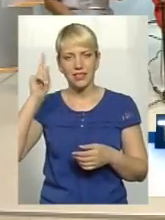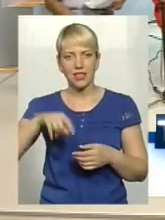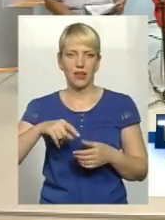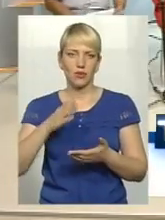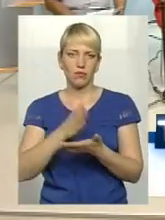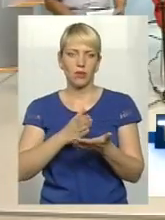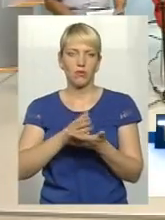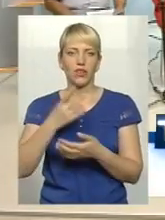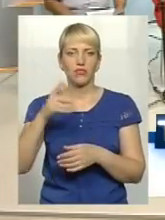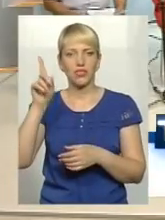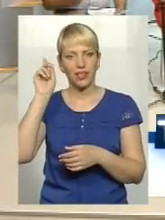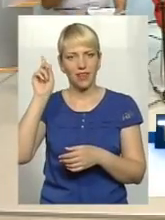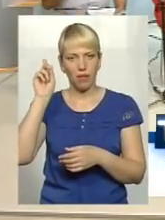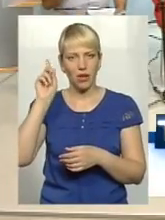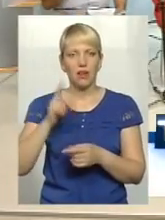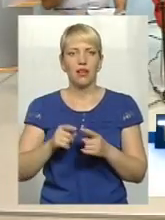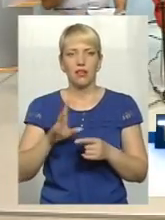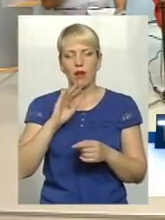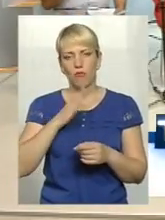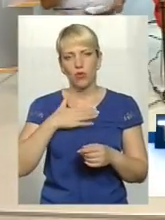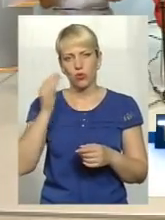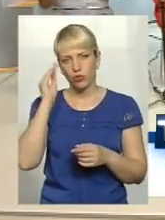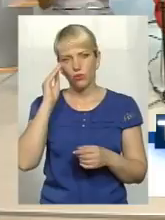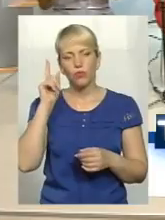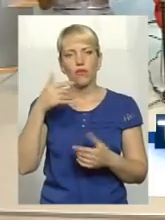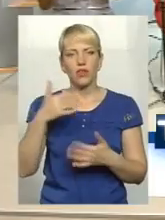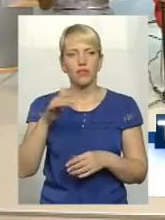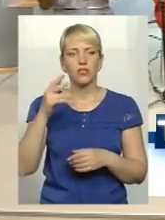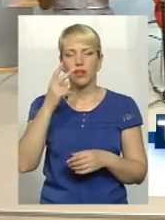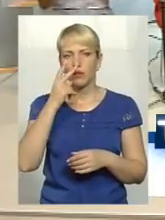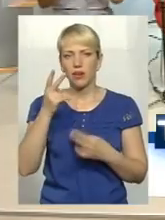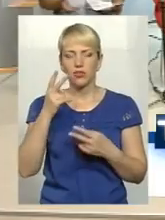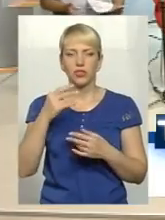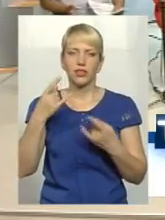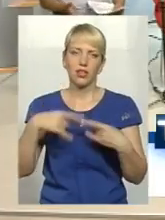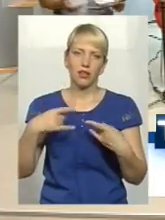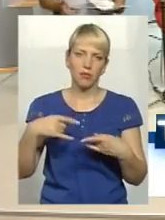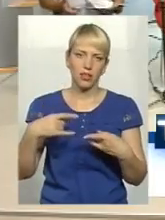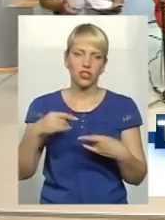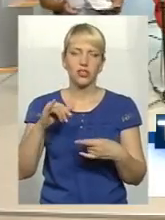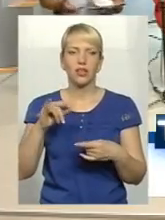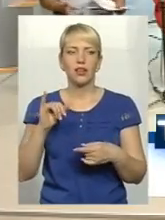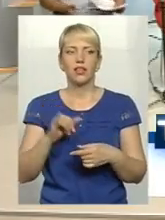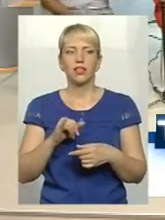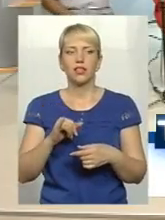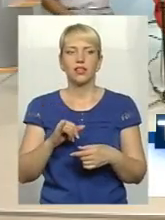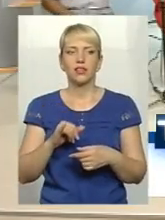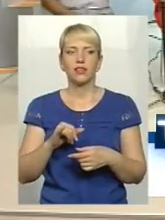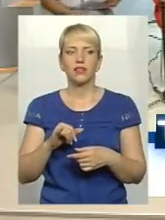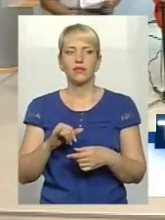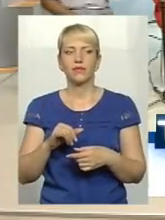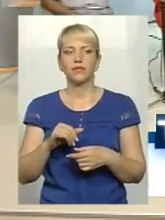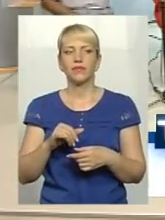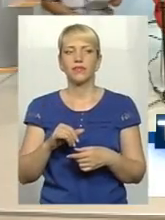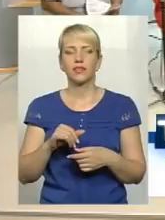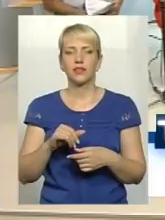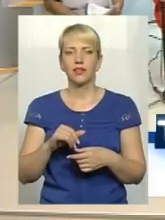перебуваючи вже там, там, на мою думку, вони вже десь також бачать телебачення, і, ну, от, краще